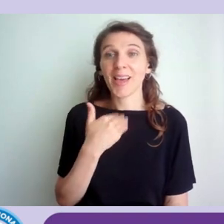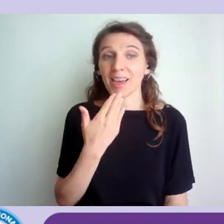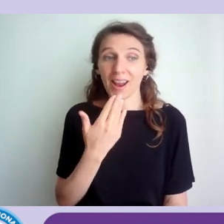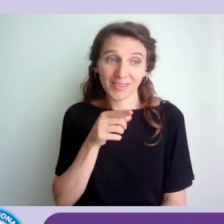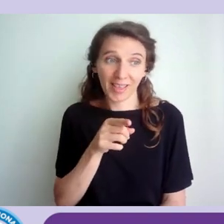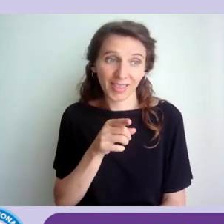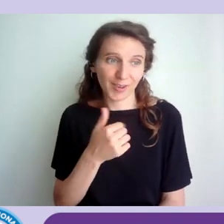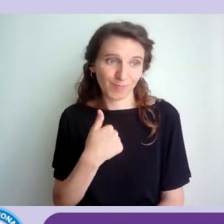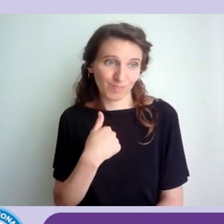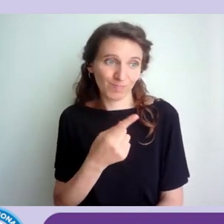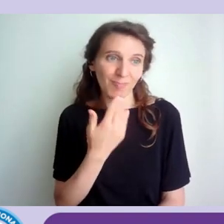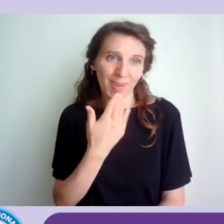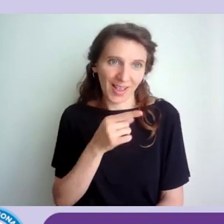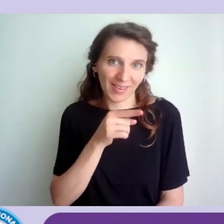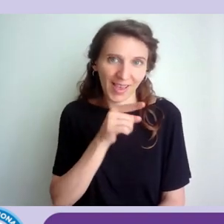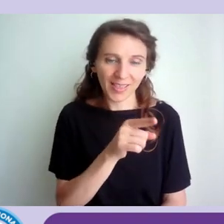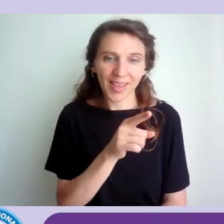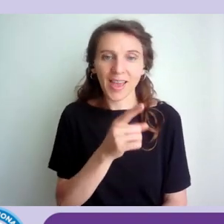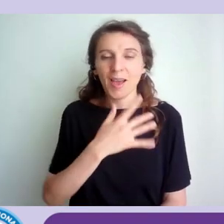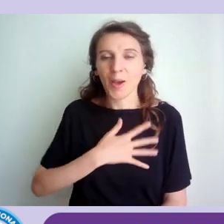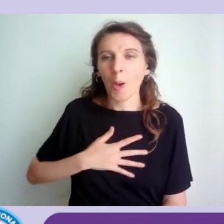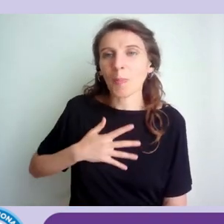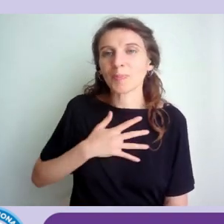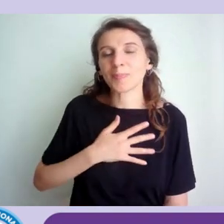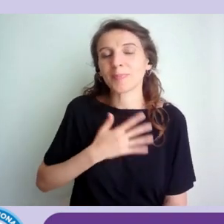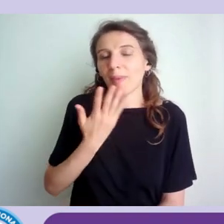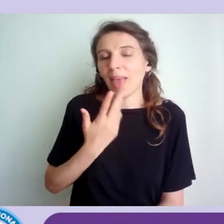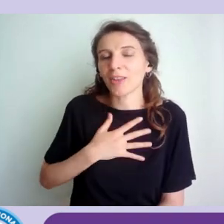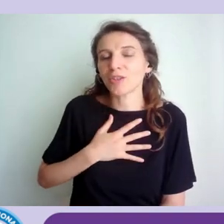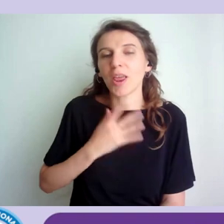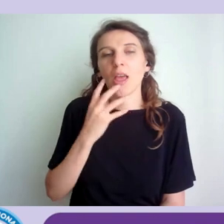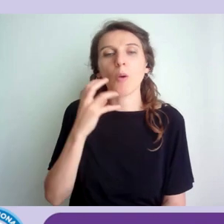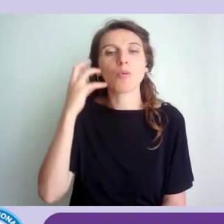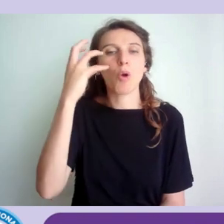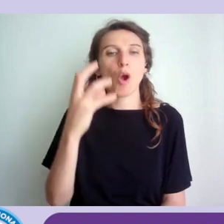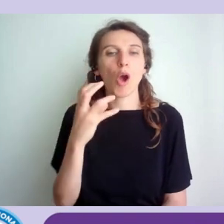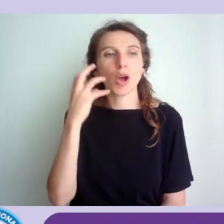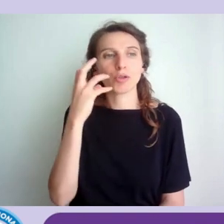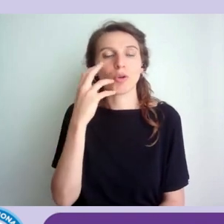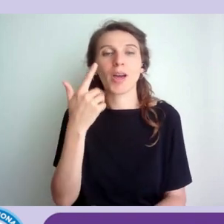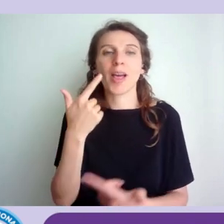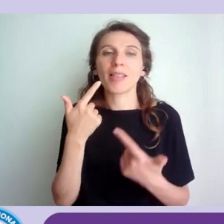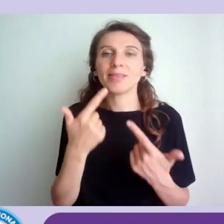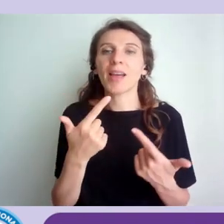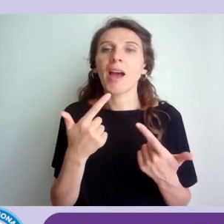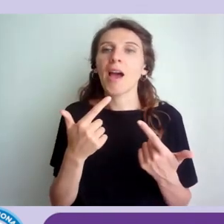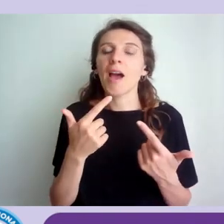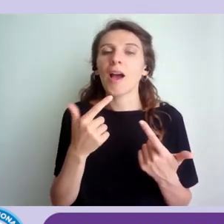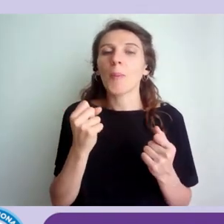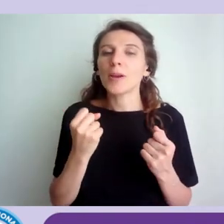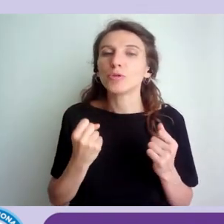parte nostra è un piacere e un onore aver permesso diciamo dato il